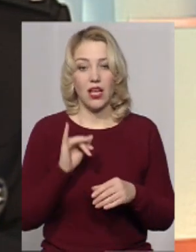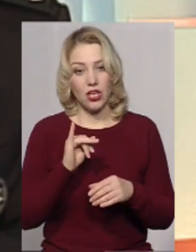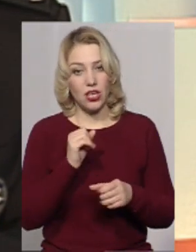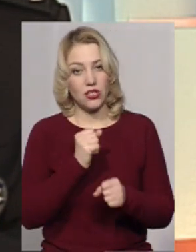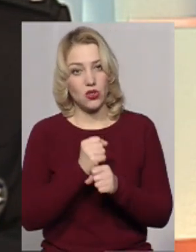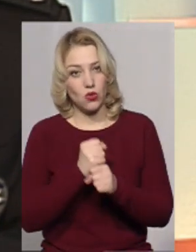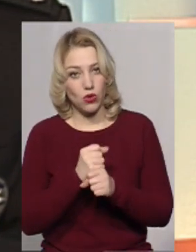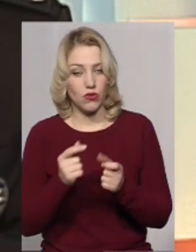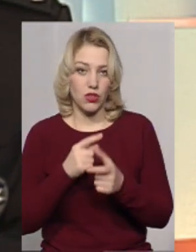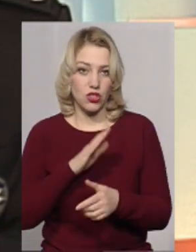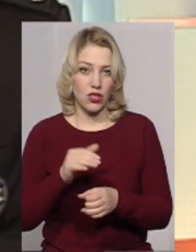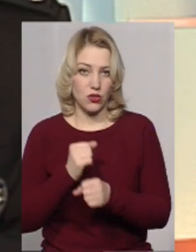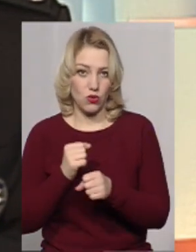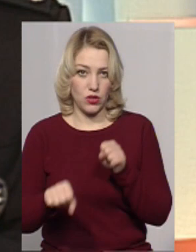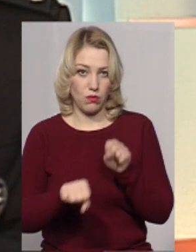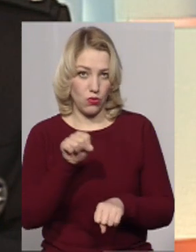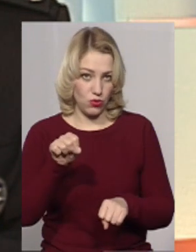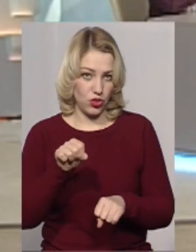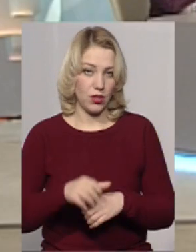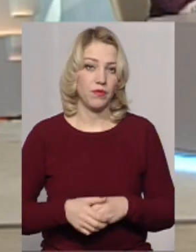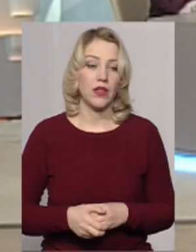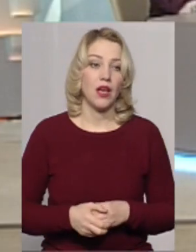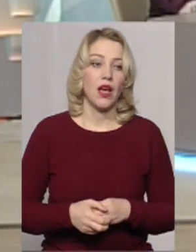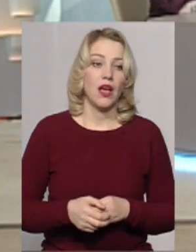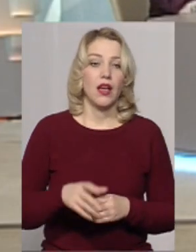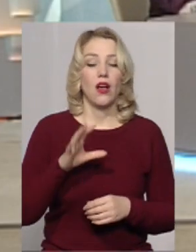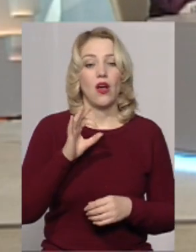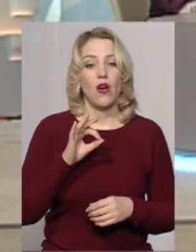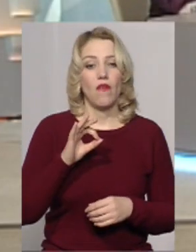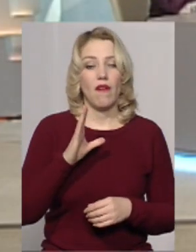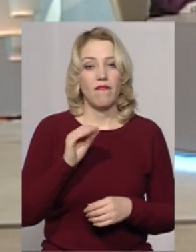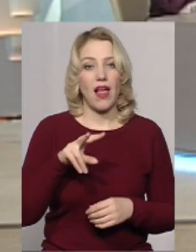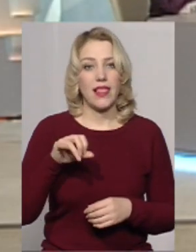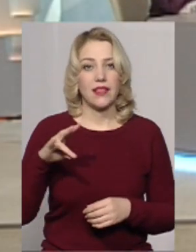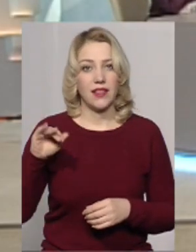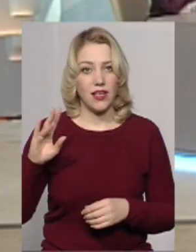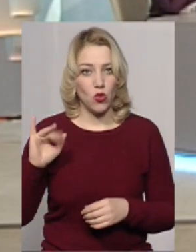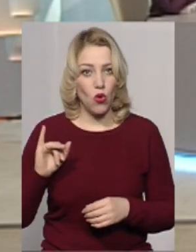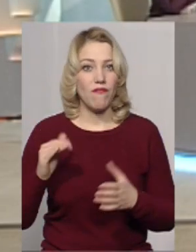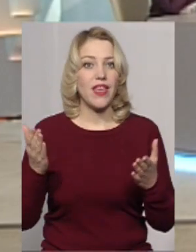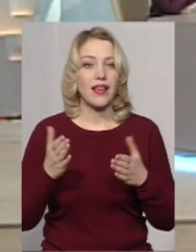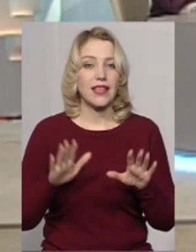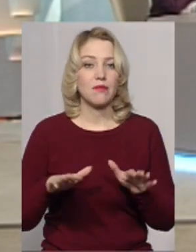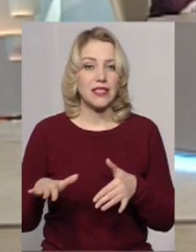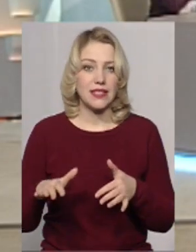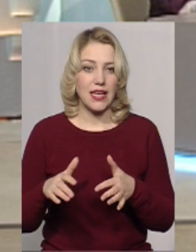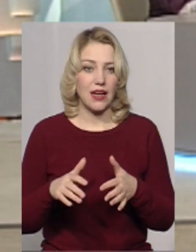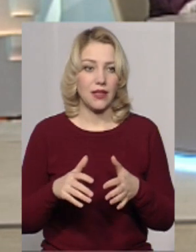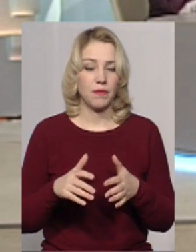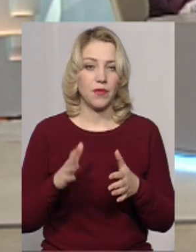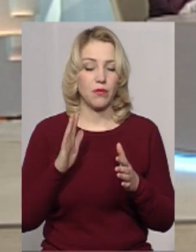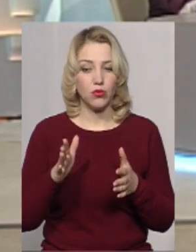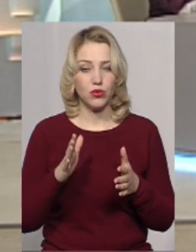не скоювати якісь правопорушення. А окресли, будь ласка, пані Валентину, в яких місцях найбільше? Чи будуть